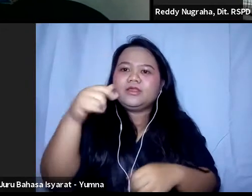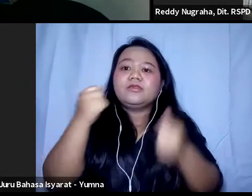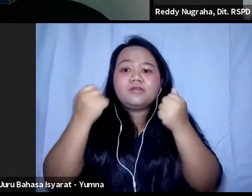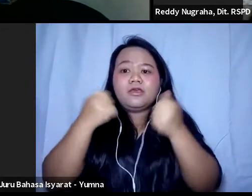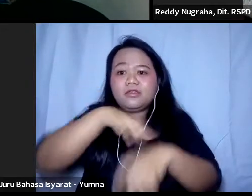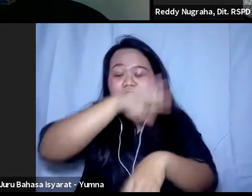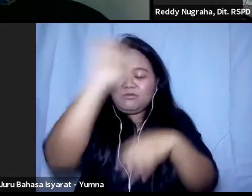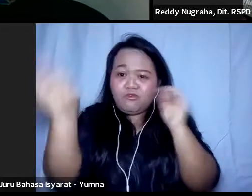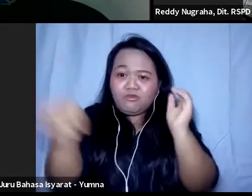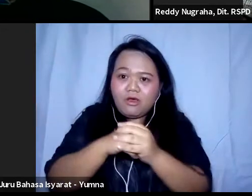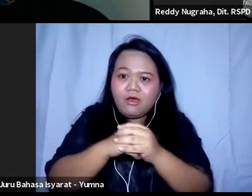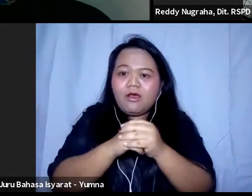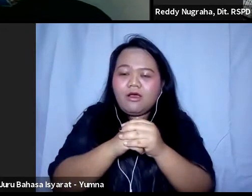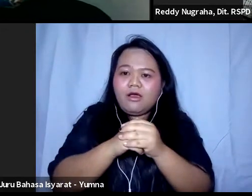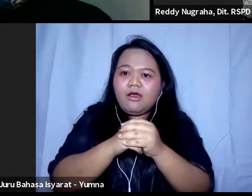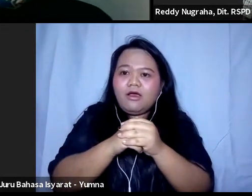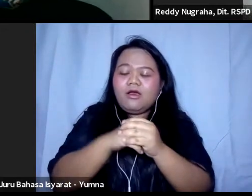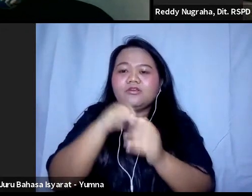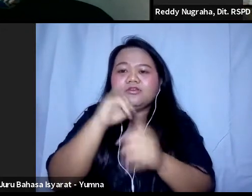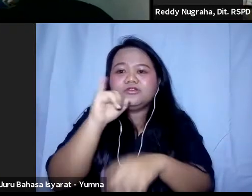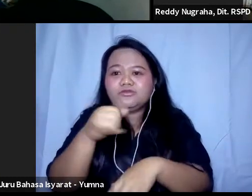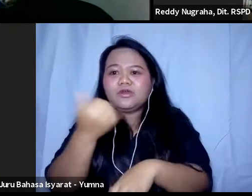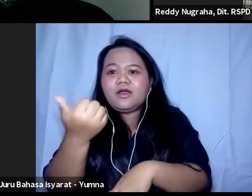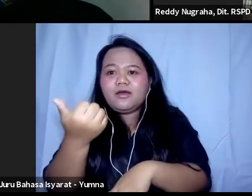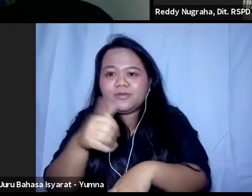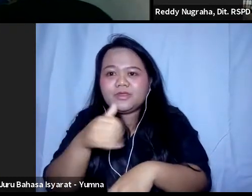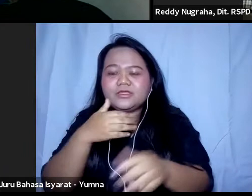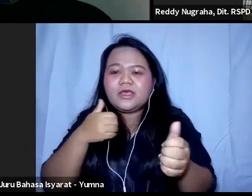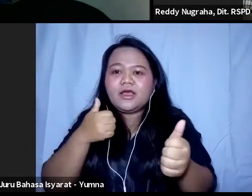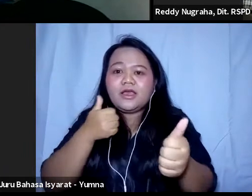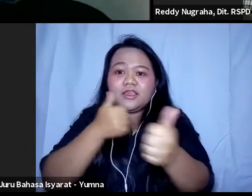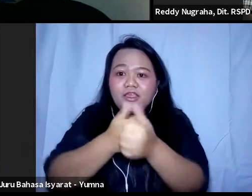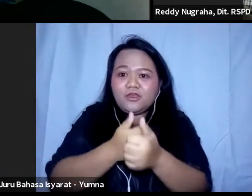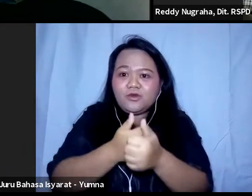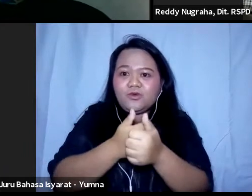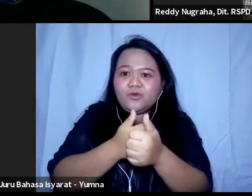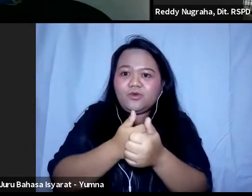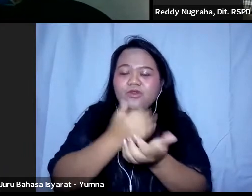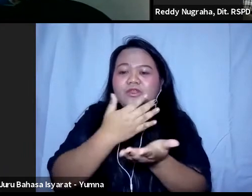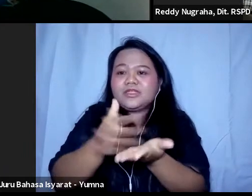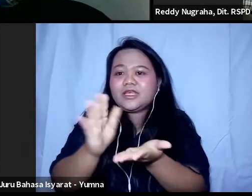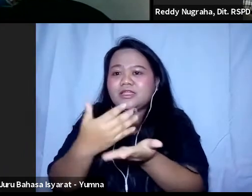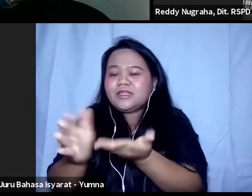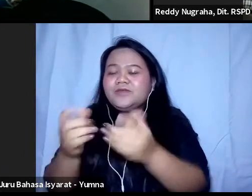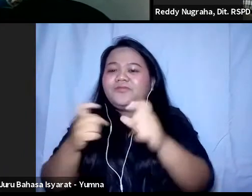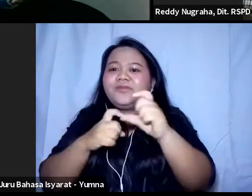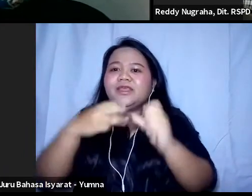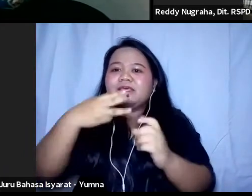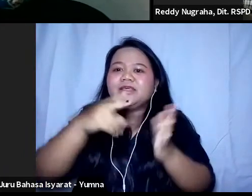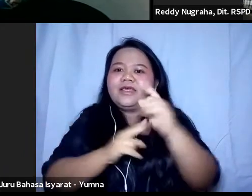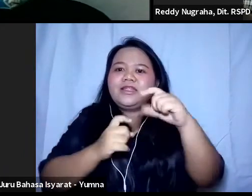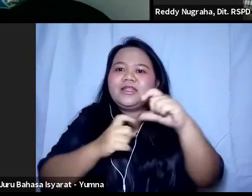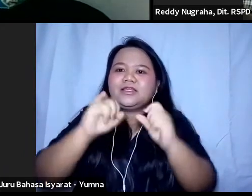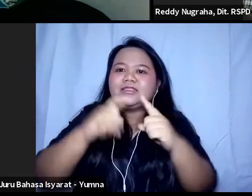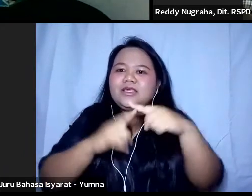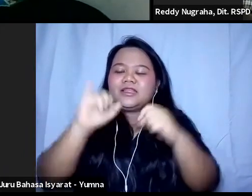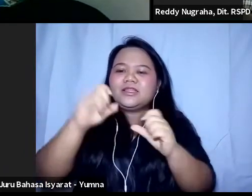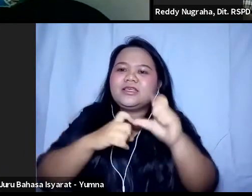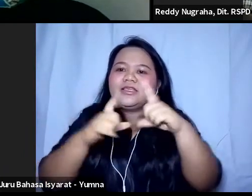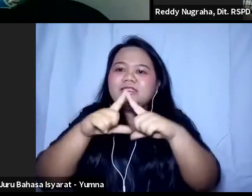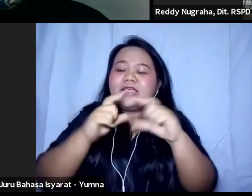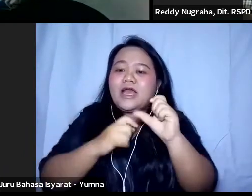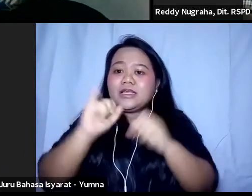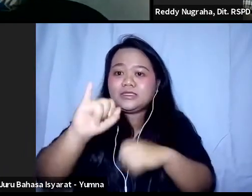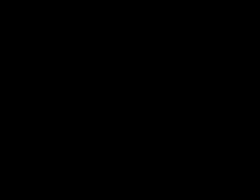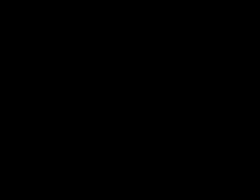dan juga bisa mengikuti sesi sensitisasi ini dengan baik. Kenapa